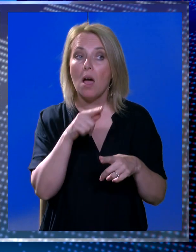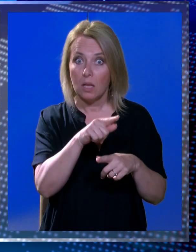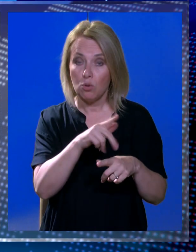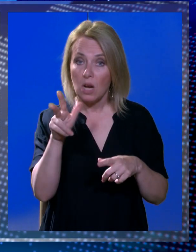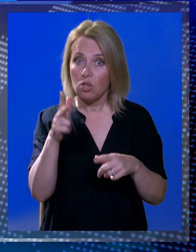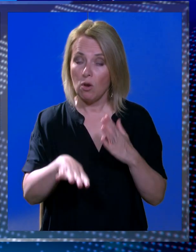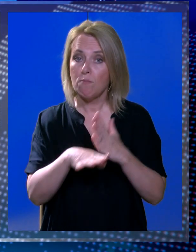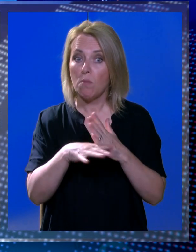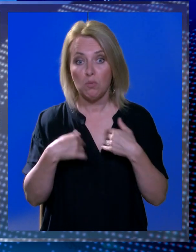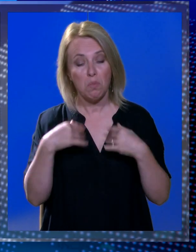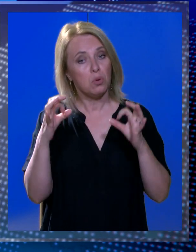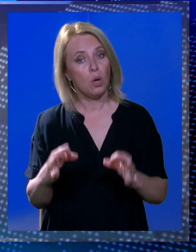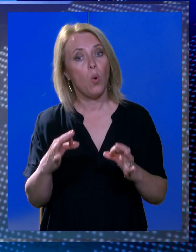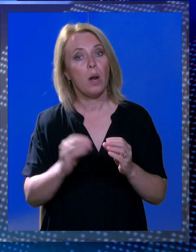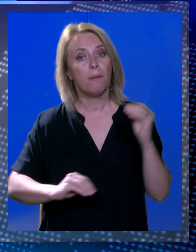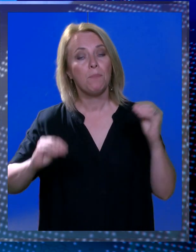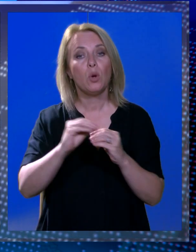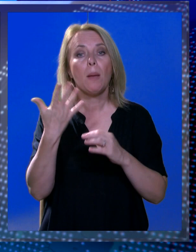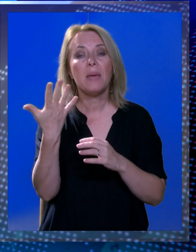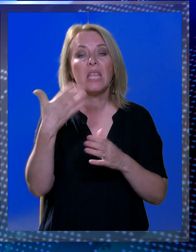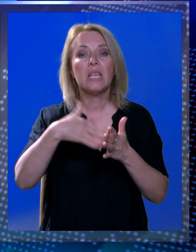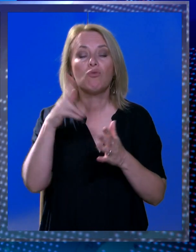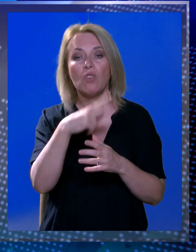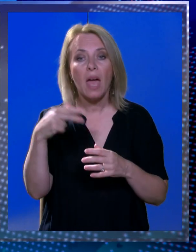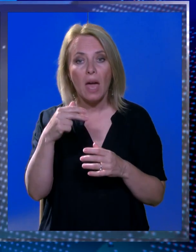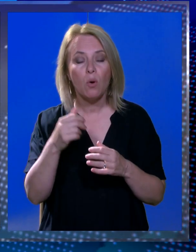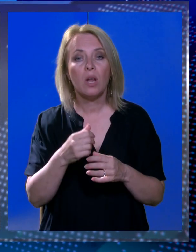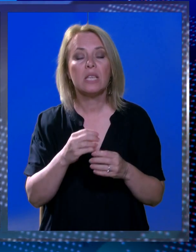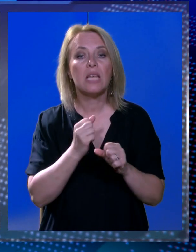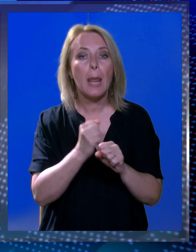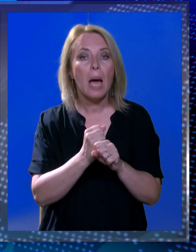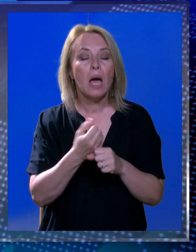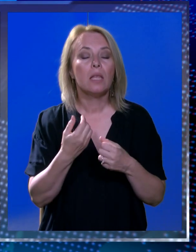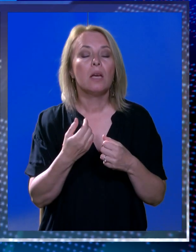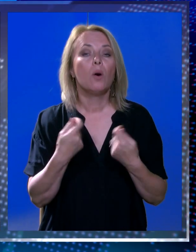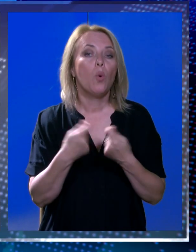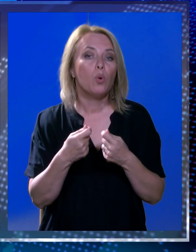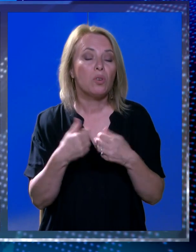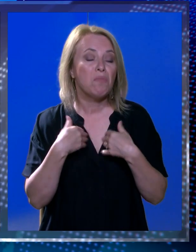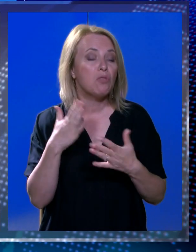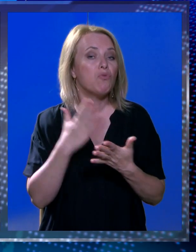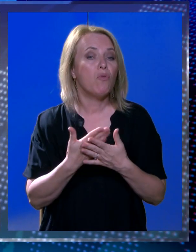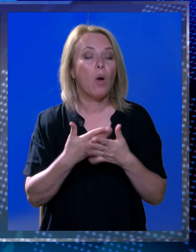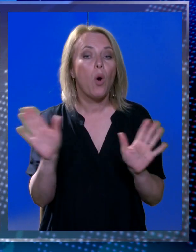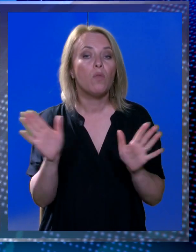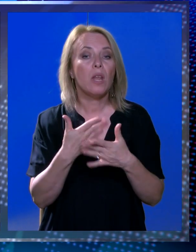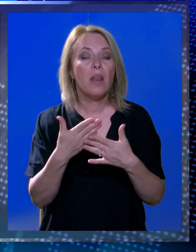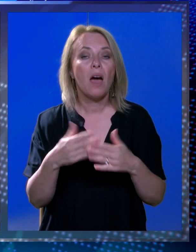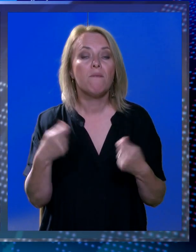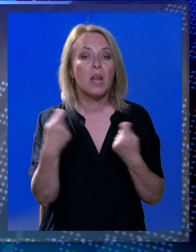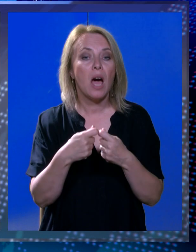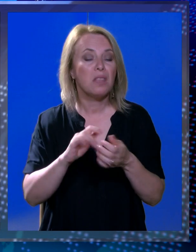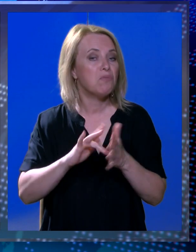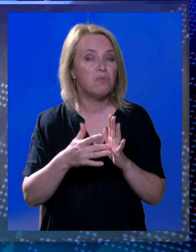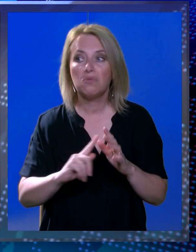pronašao način, te bi se osiguralo dodatnih 5000 eura za potrebe rada udruge. Naša vrata su uvijek bila otvorena svim udrugama i uvijek